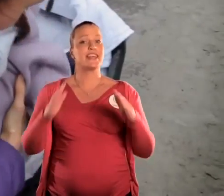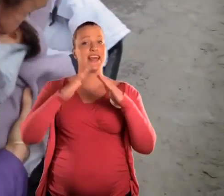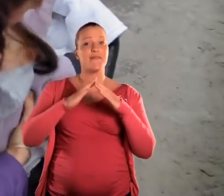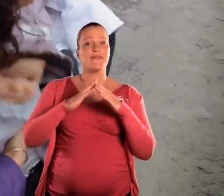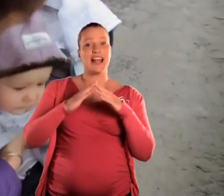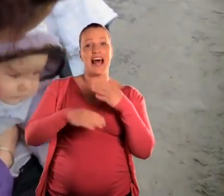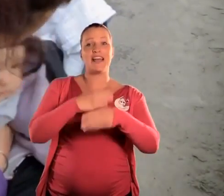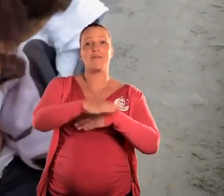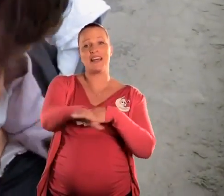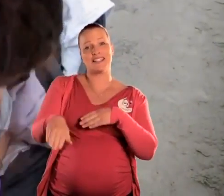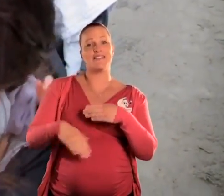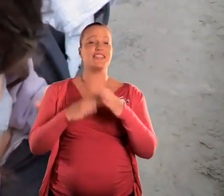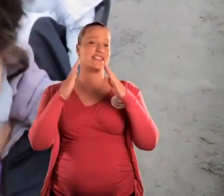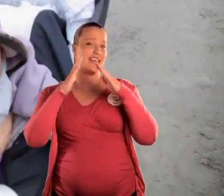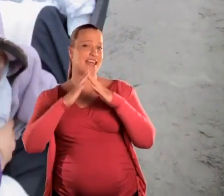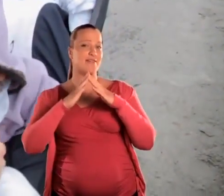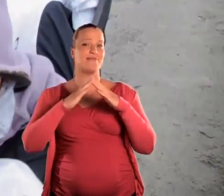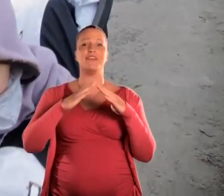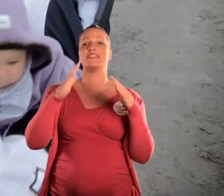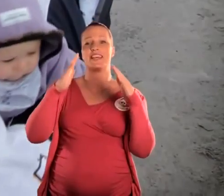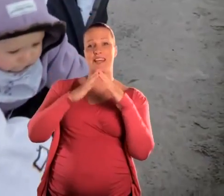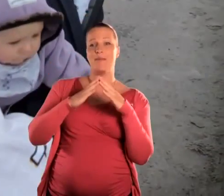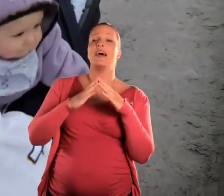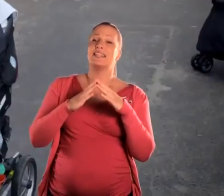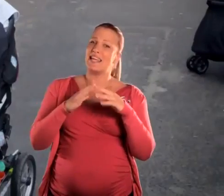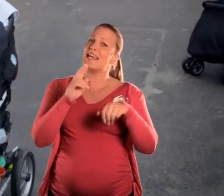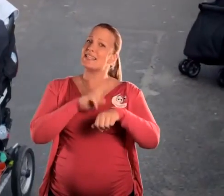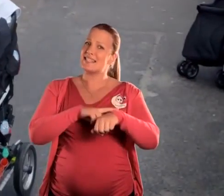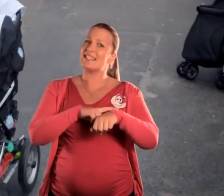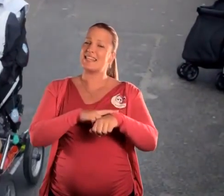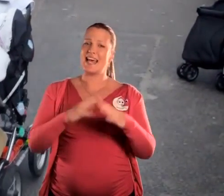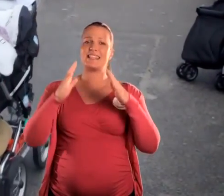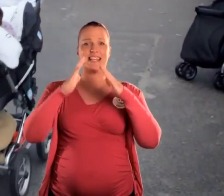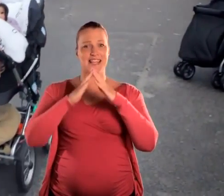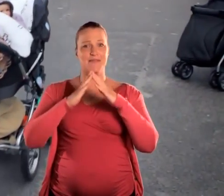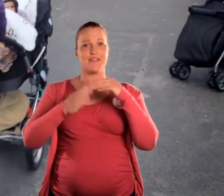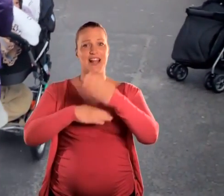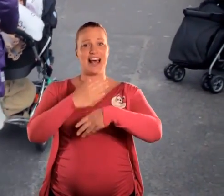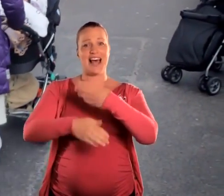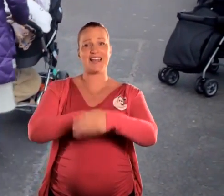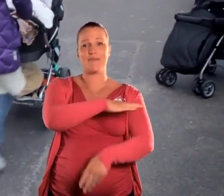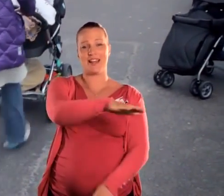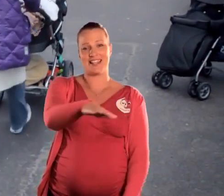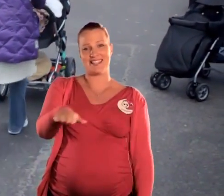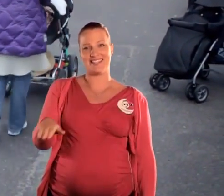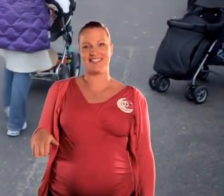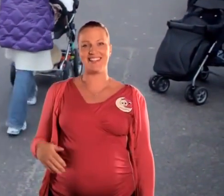Vi skal hjem på legepladsen, vi skal hjem, vi skal hjem Det er tid til at gå hjem på